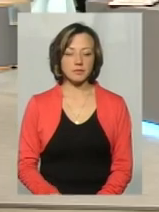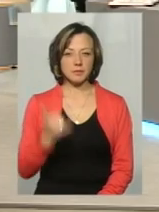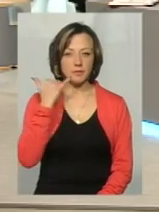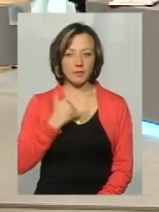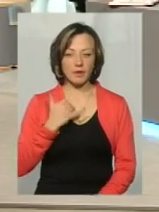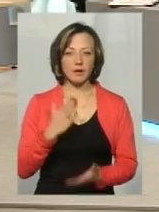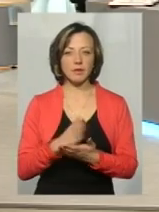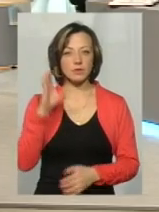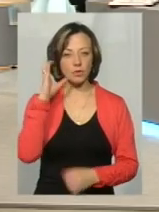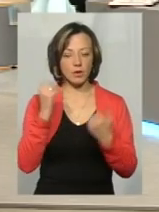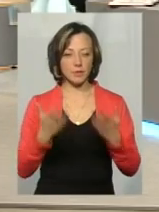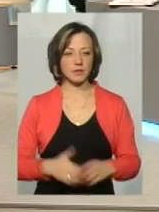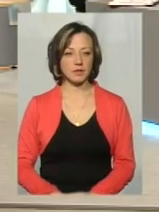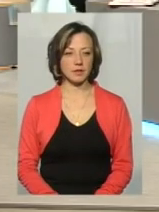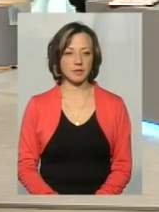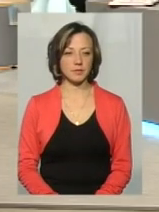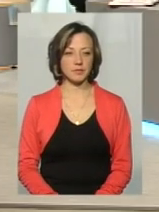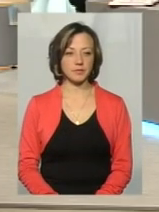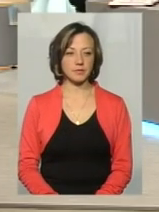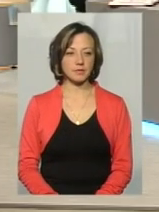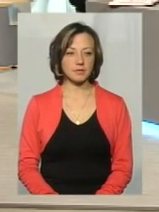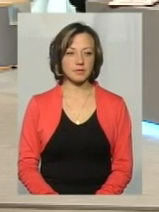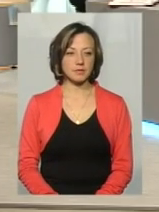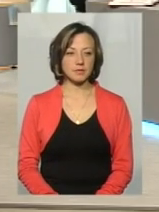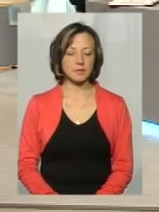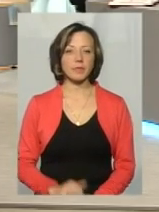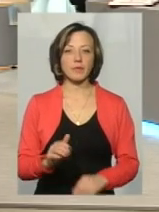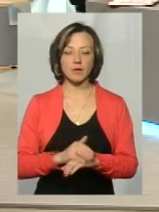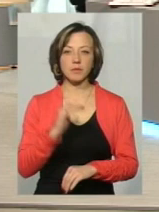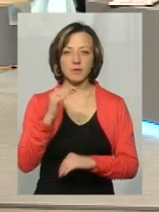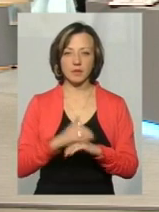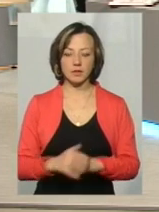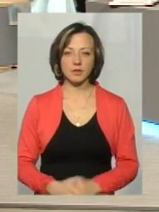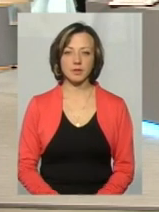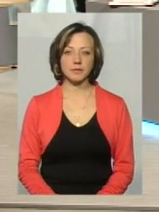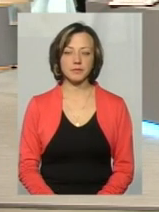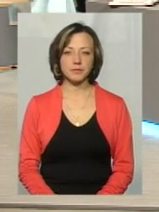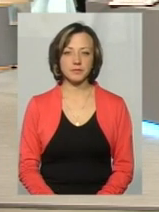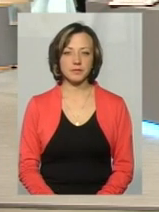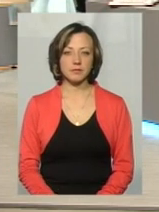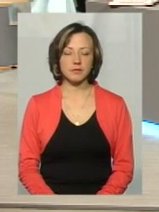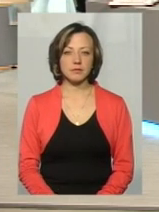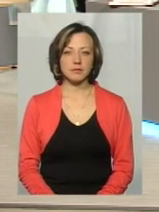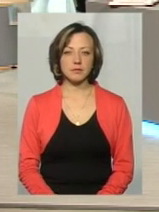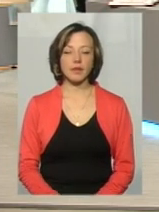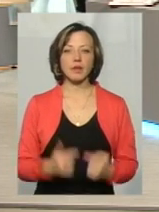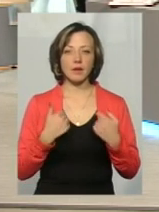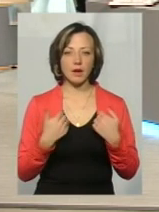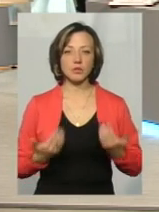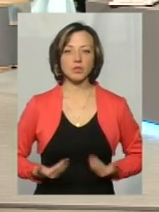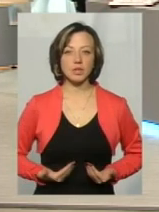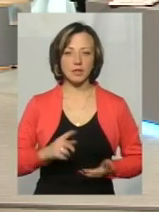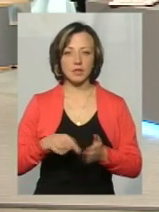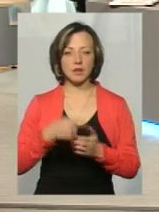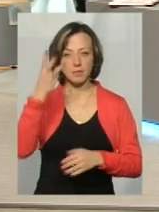дзвіночок. Доброго вечора. Добрий вечір. Добрий вечір. Так. Слухаємо. Я житий Меницького і